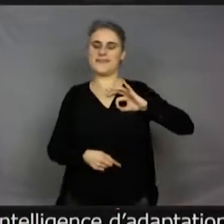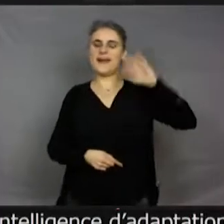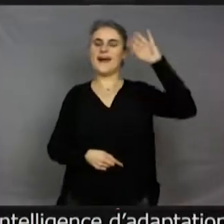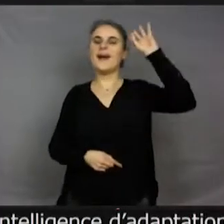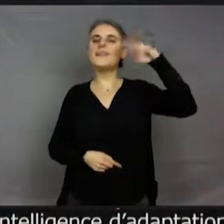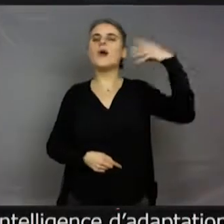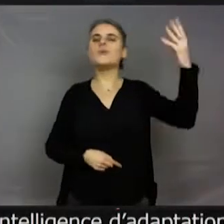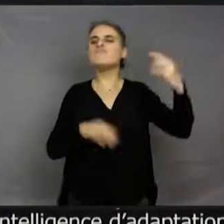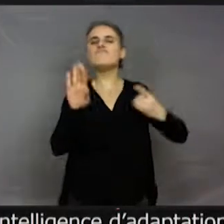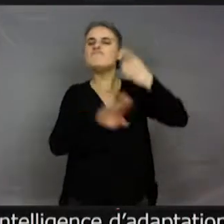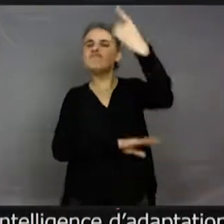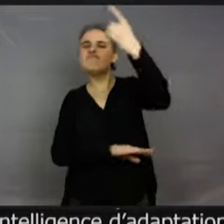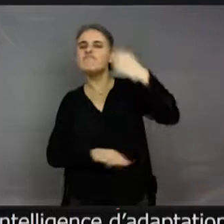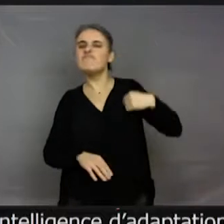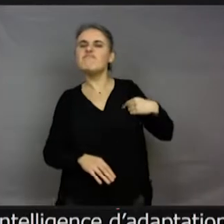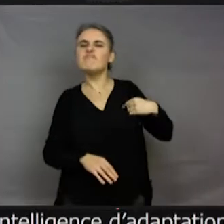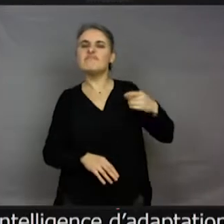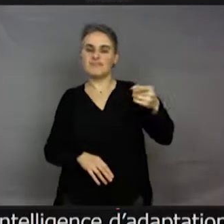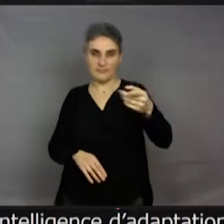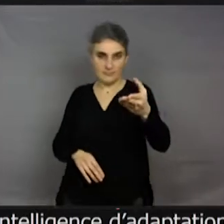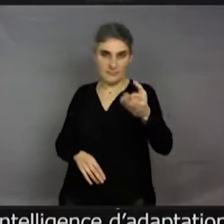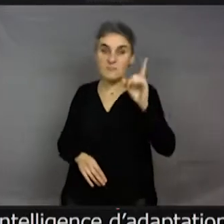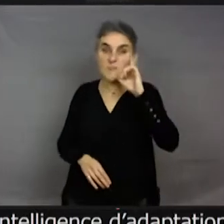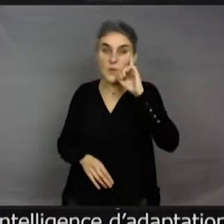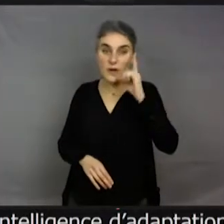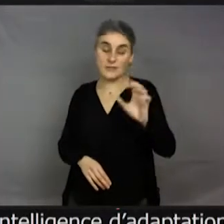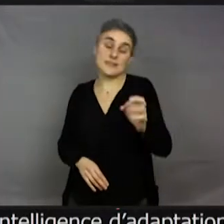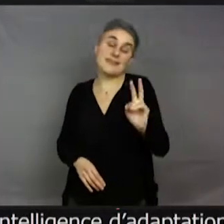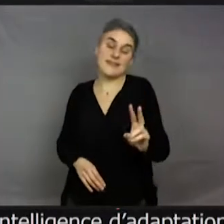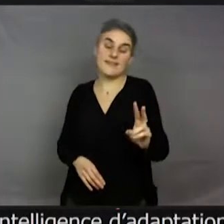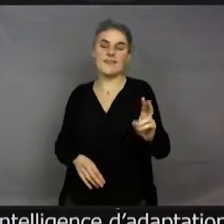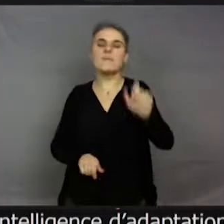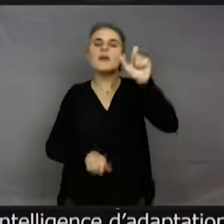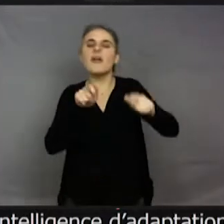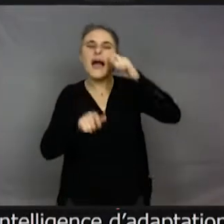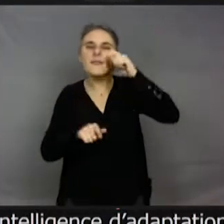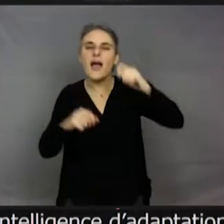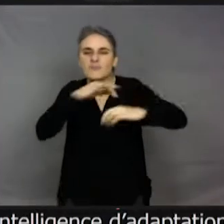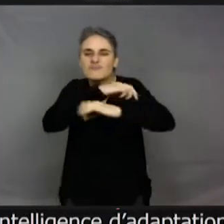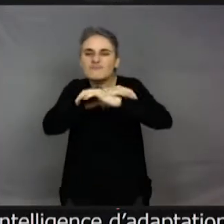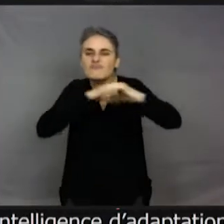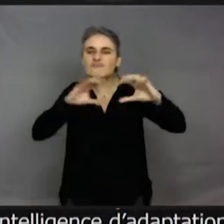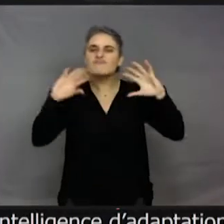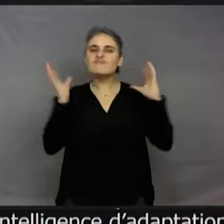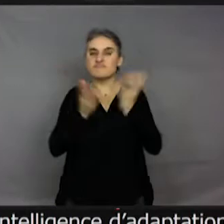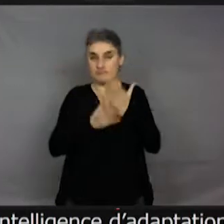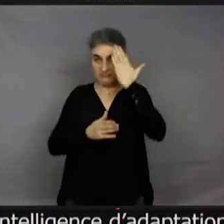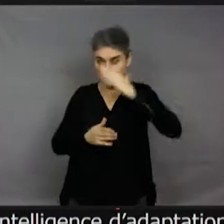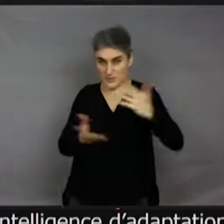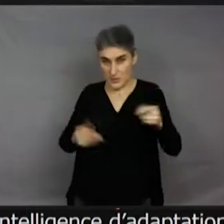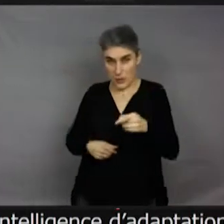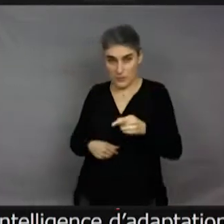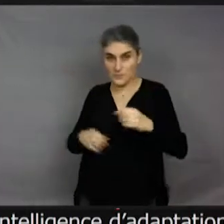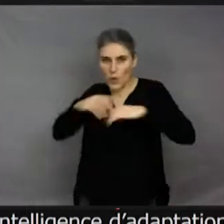et qui est... Yes. Ce qui est vrai quand même, c'est que les entomologistes savent à quel point les insectes peuvent pondre beaucoup d